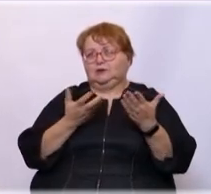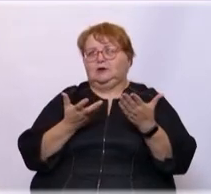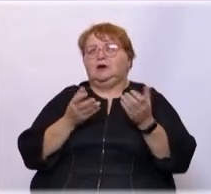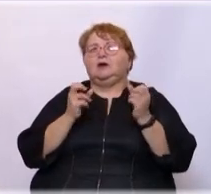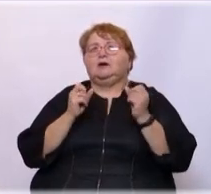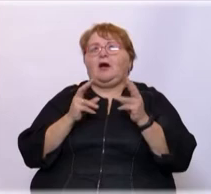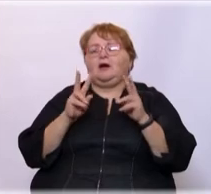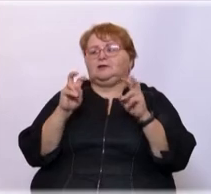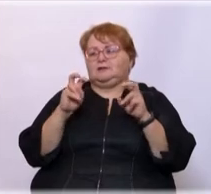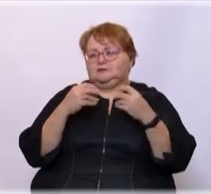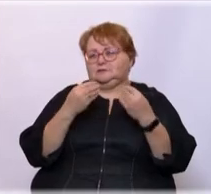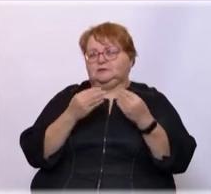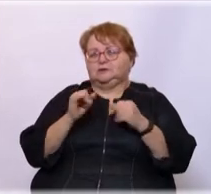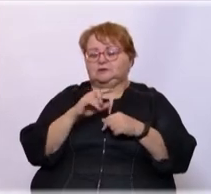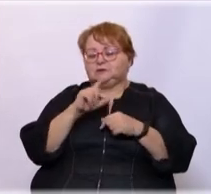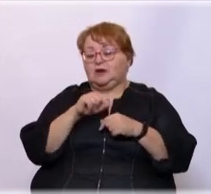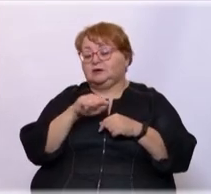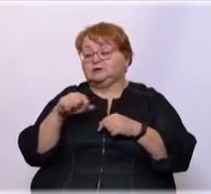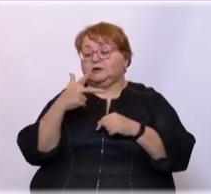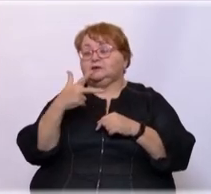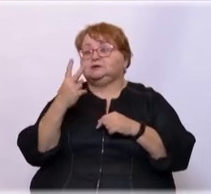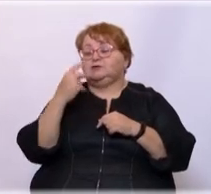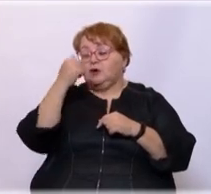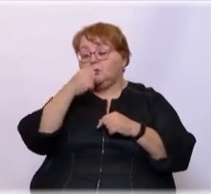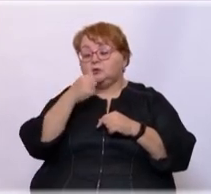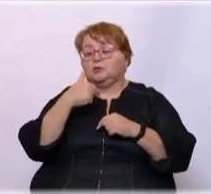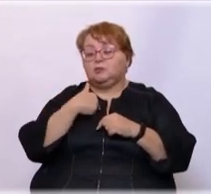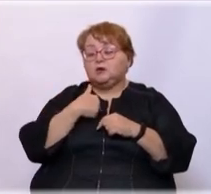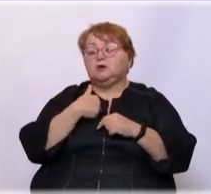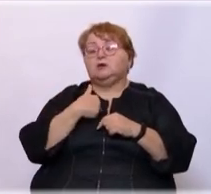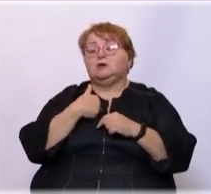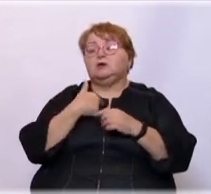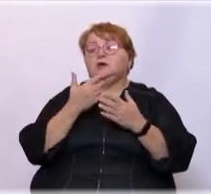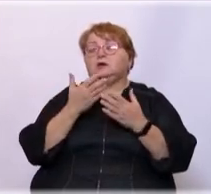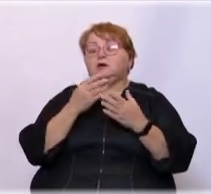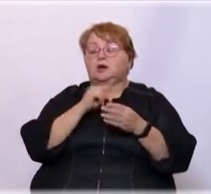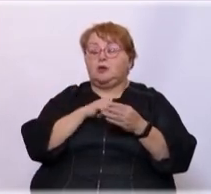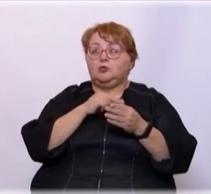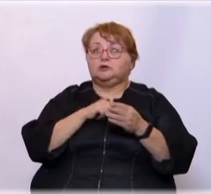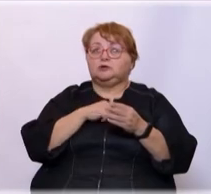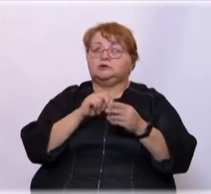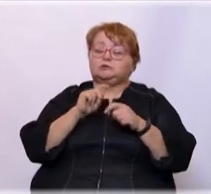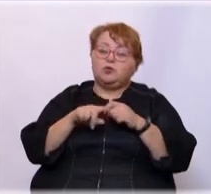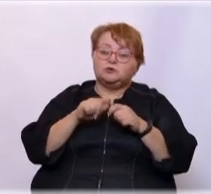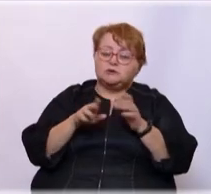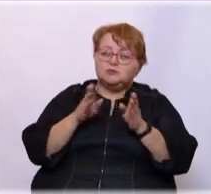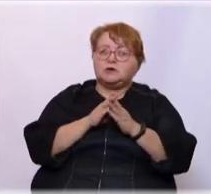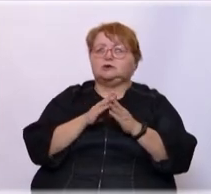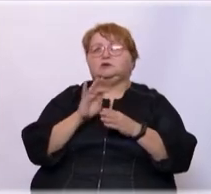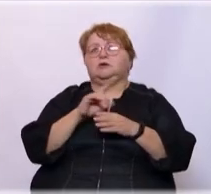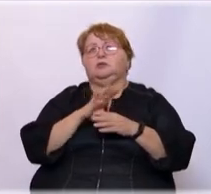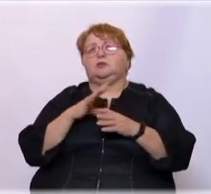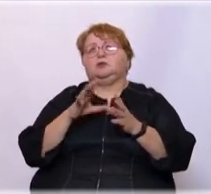Таким образом, мы за 32 года практически работали со спонсорами. Была такая прекрасная